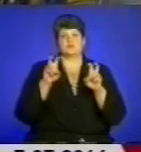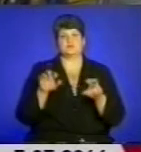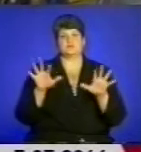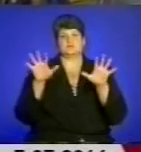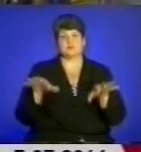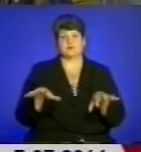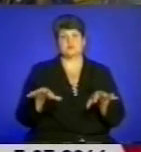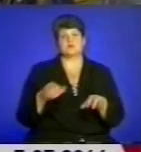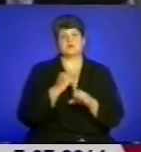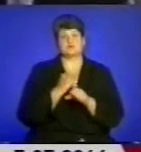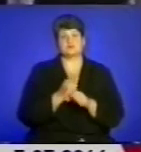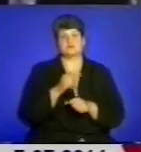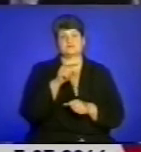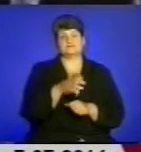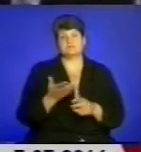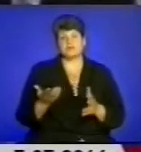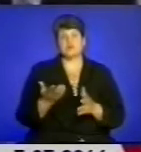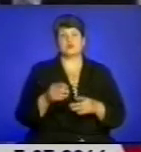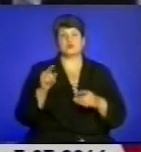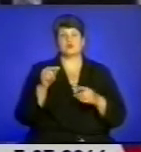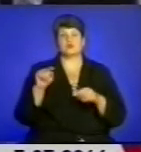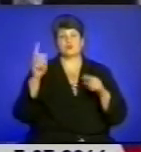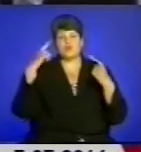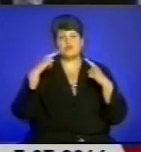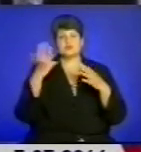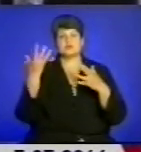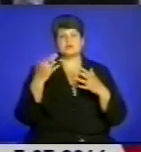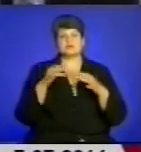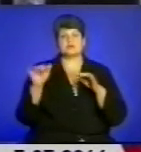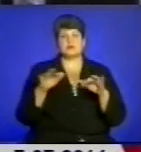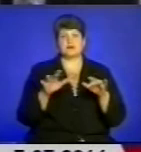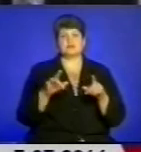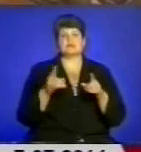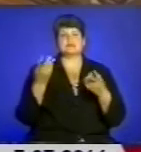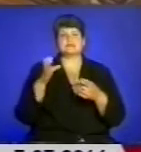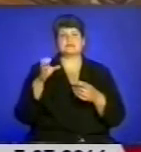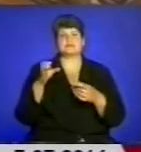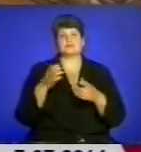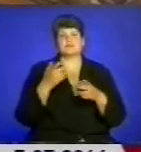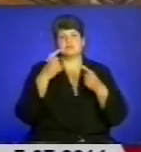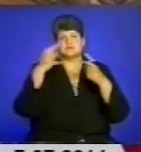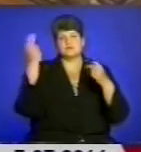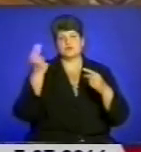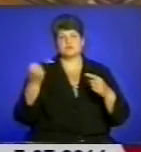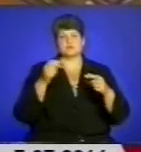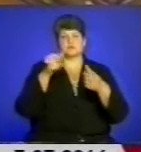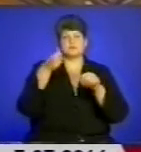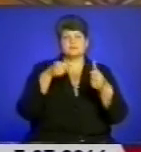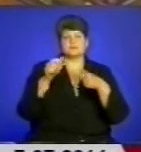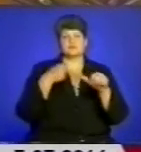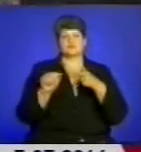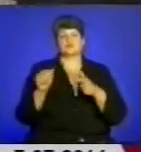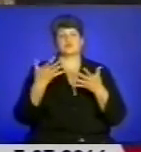вчинили фактично». Творча діяльність автора охоплює галузі станкового та монументального живопису, графіки, скульптури, базуючись на